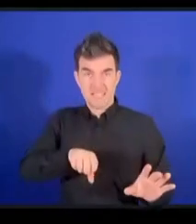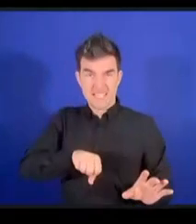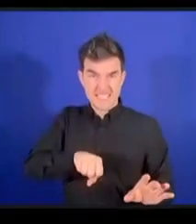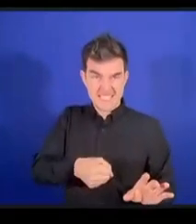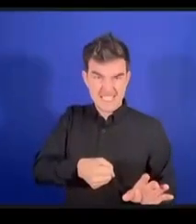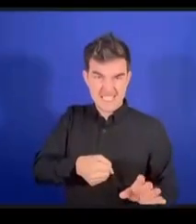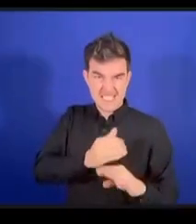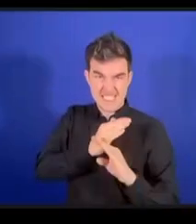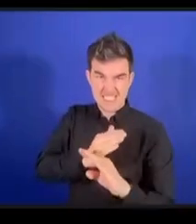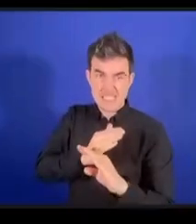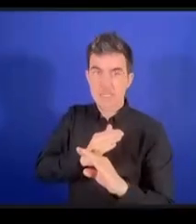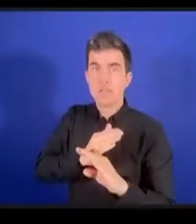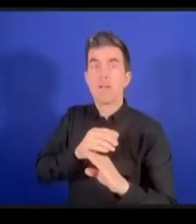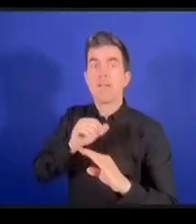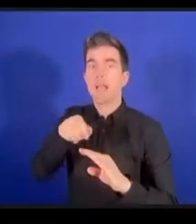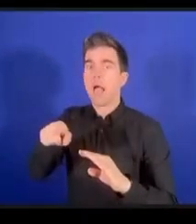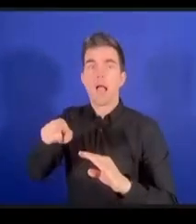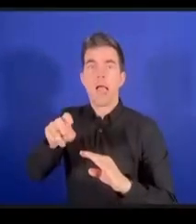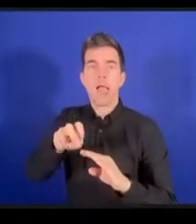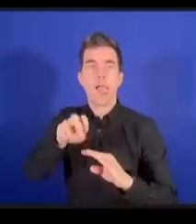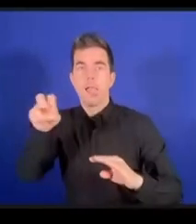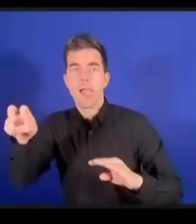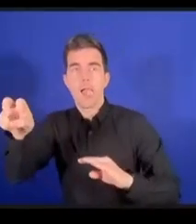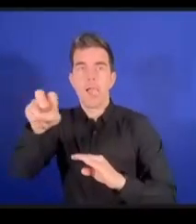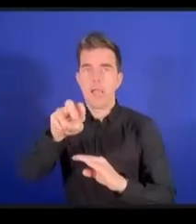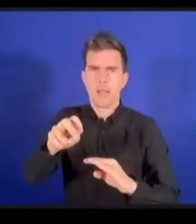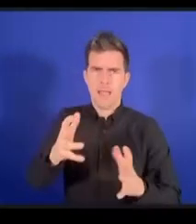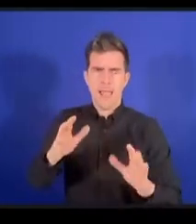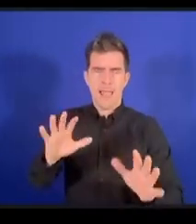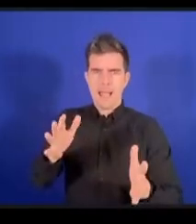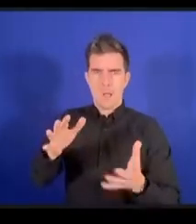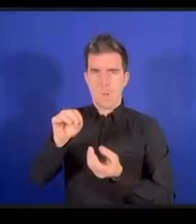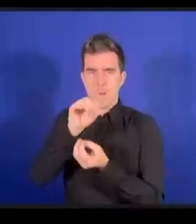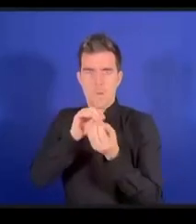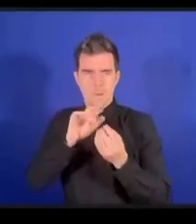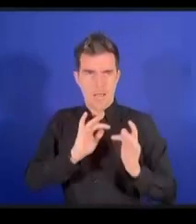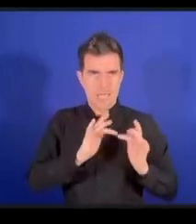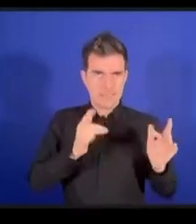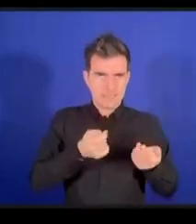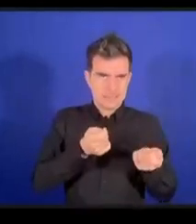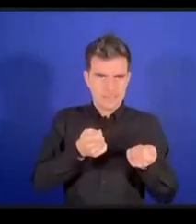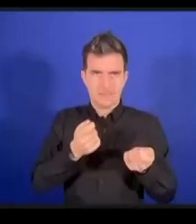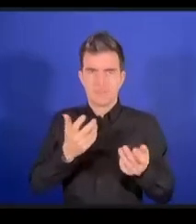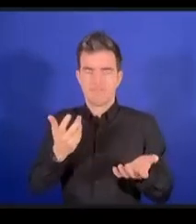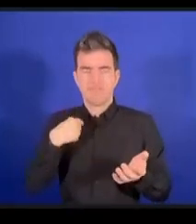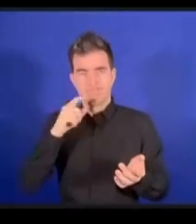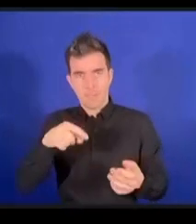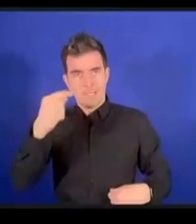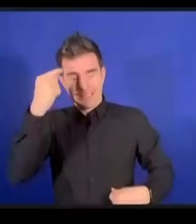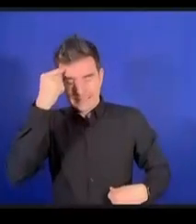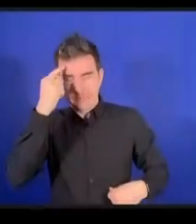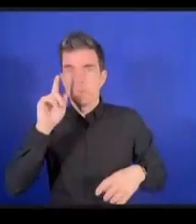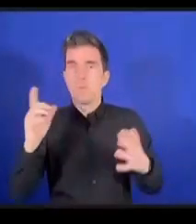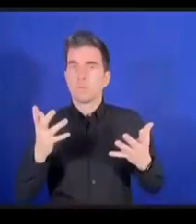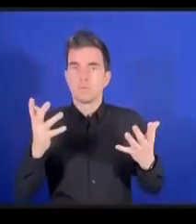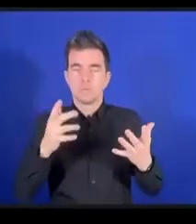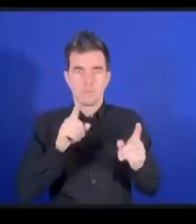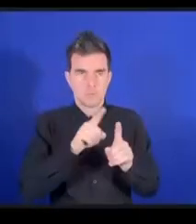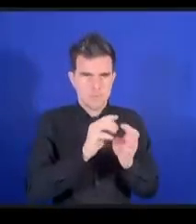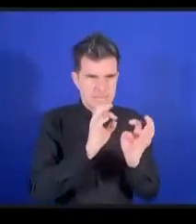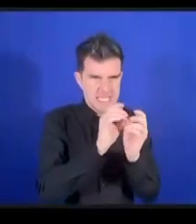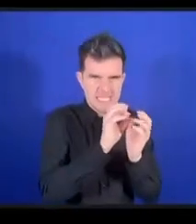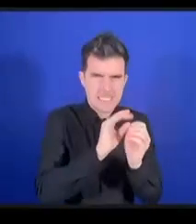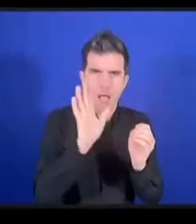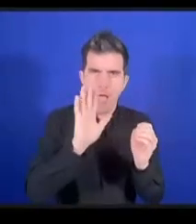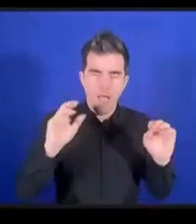les criminels vont essayer de travailler toujours à l'extérieur de ces périmètres. L'intelligence